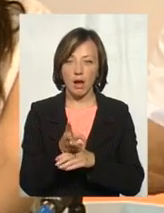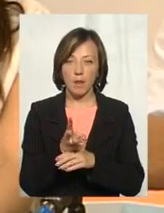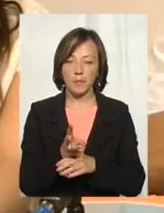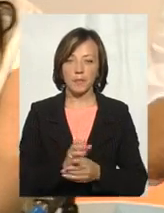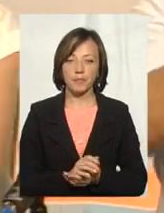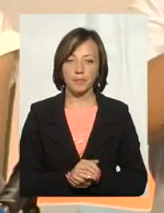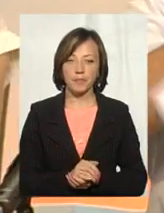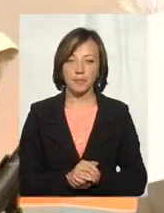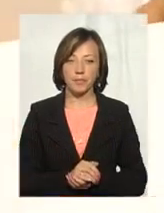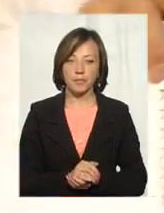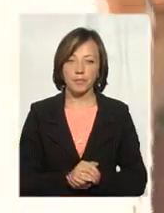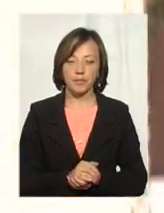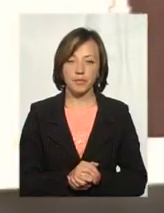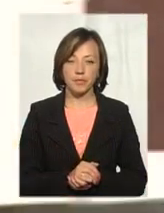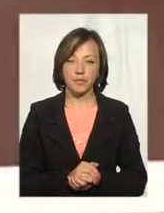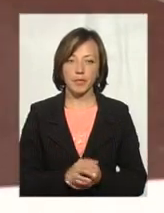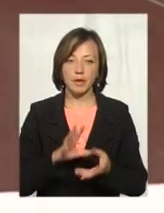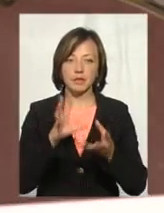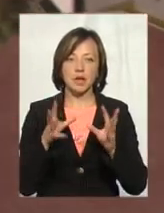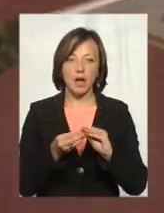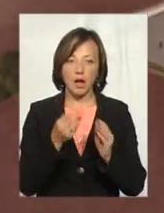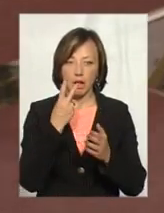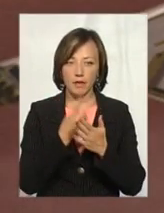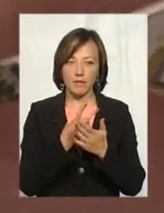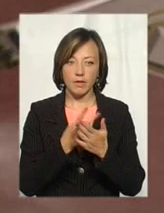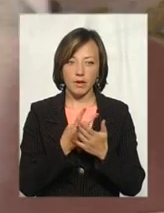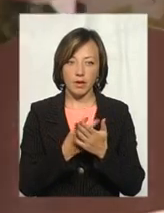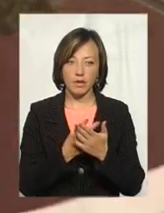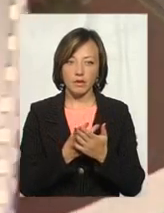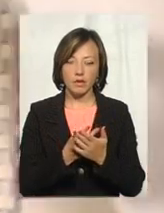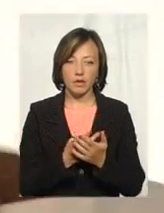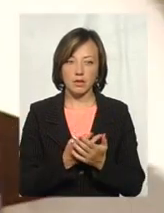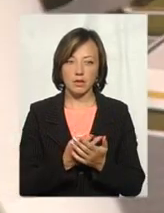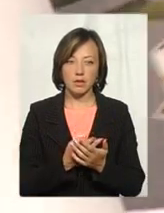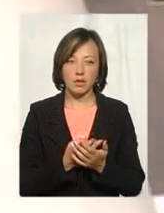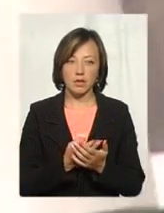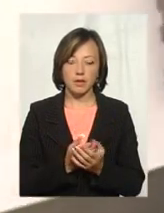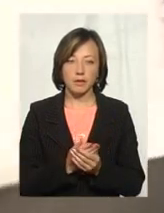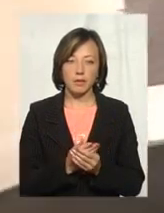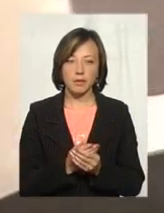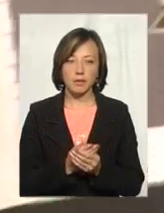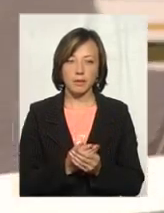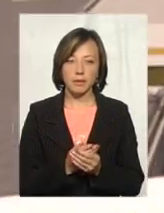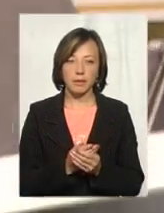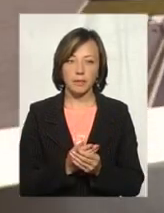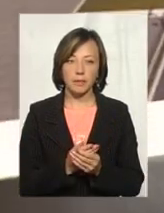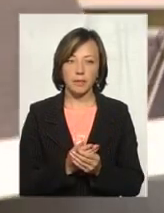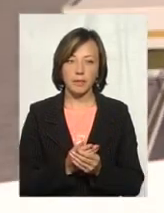Ось це загальний вигляд. Переходимо, це у нас вигляд